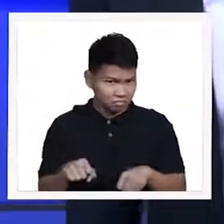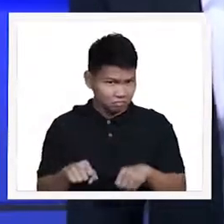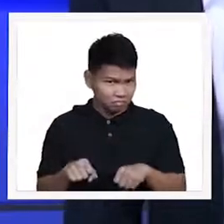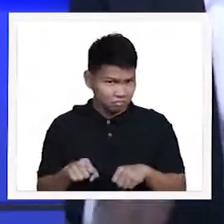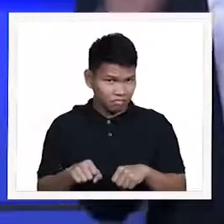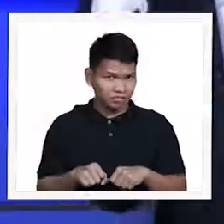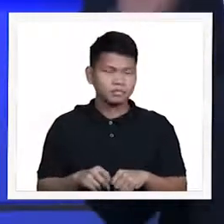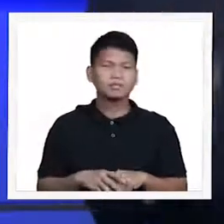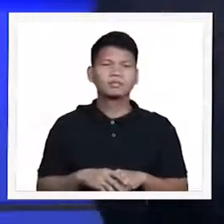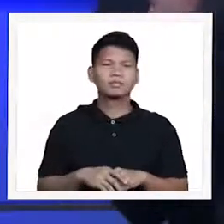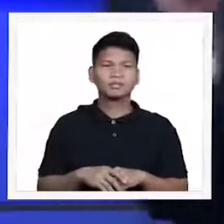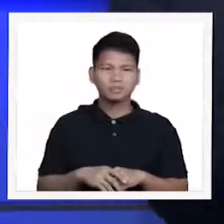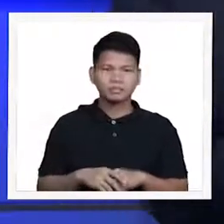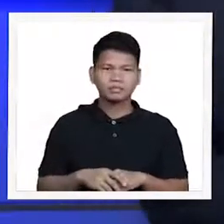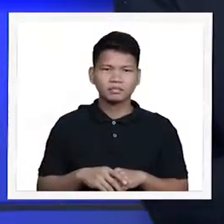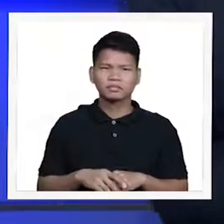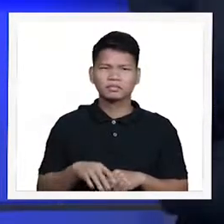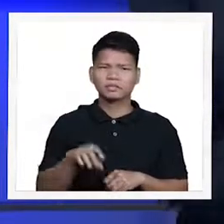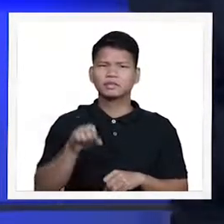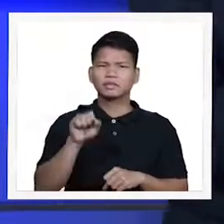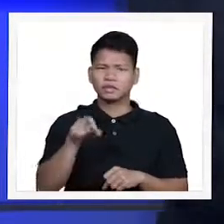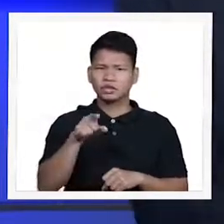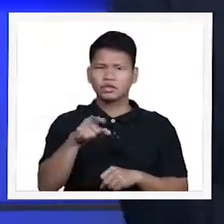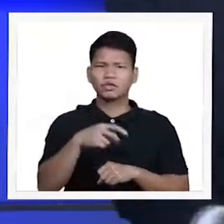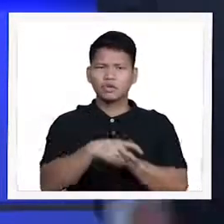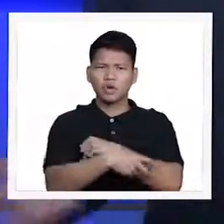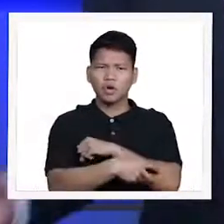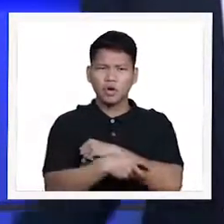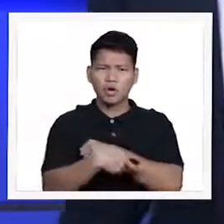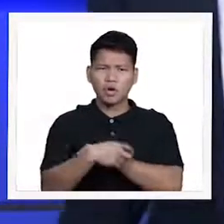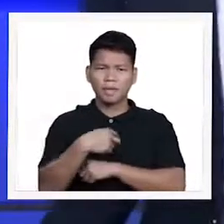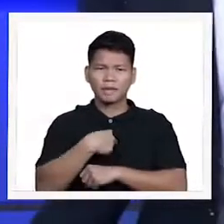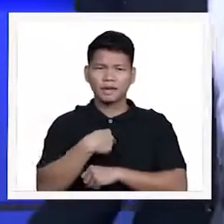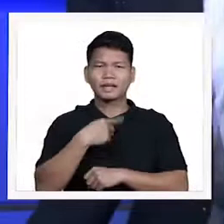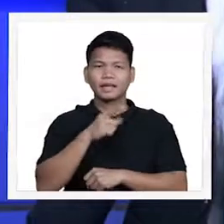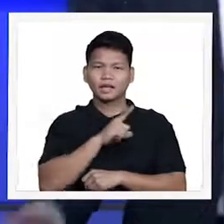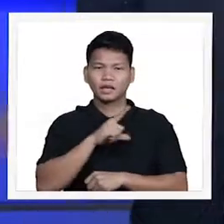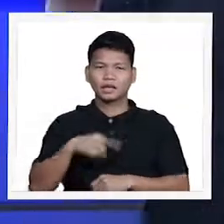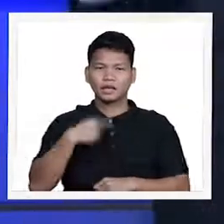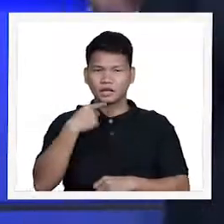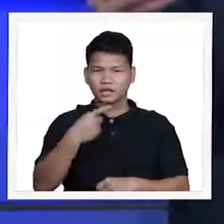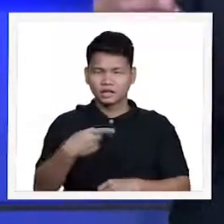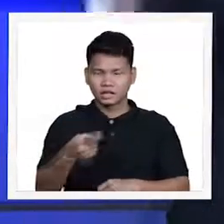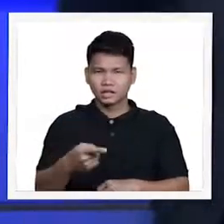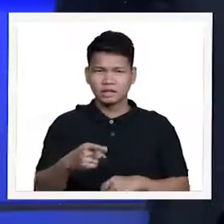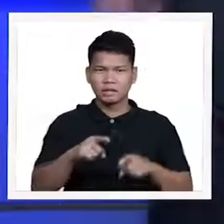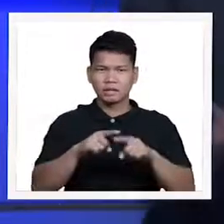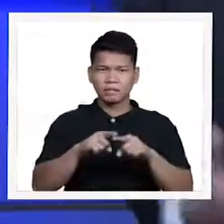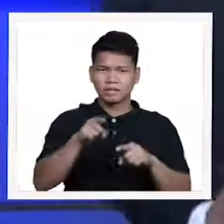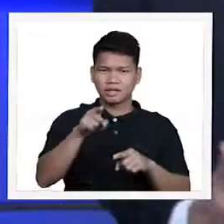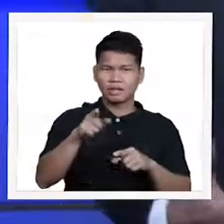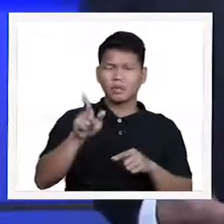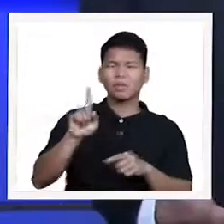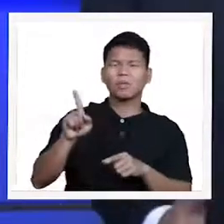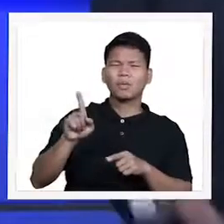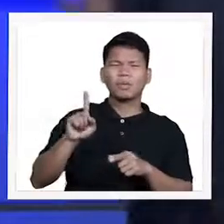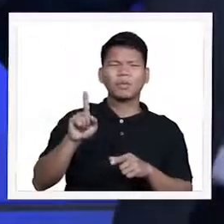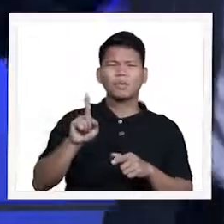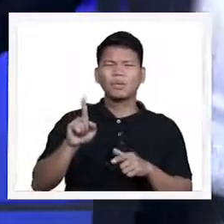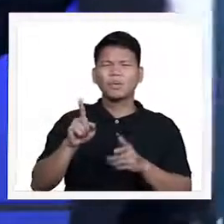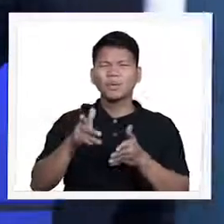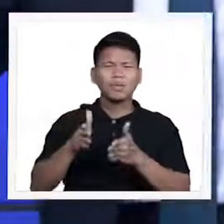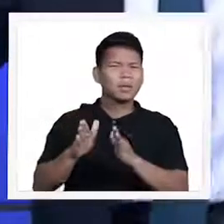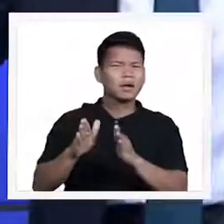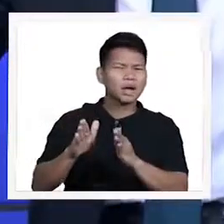Yet ang sabi ng Malakay yet you have robbed me as sabi ng Panginoon but you say in what way sa